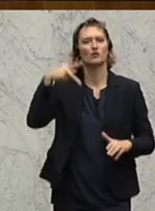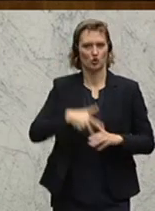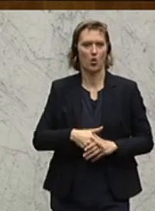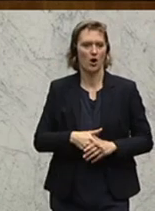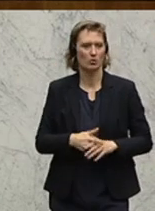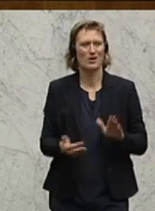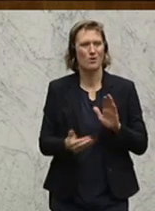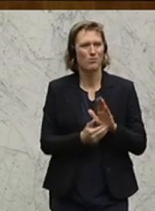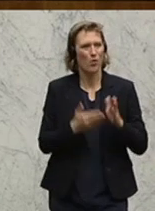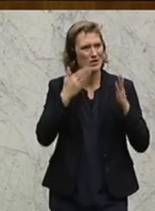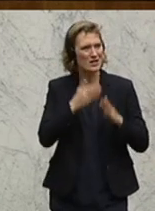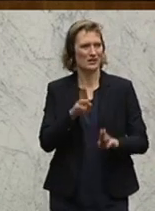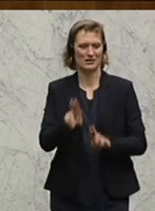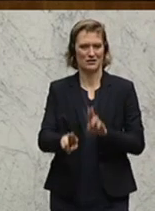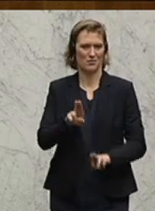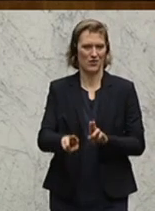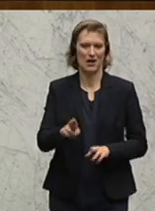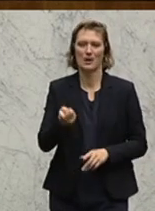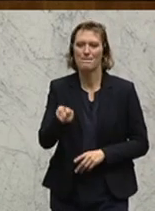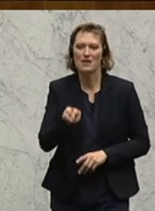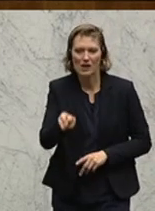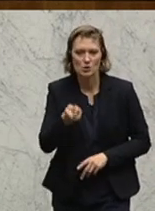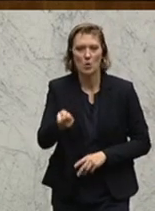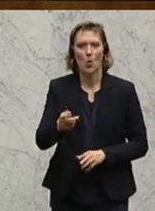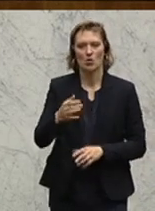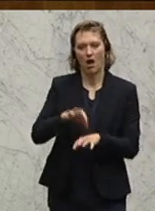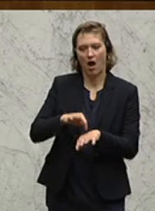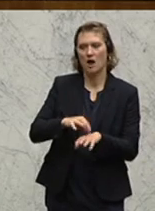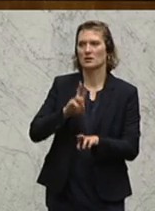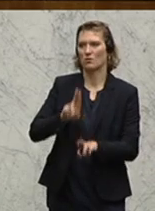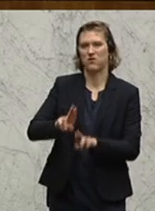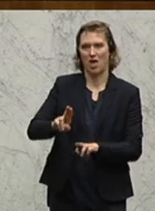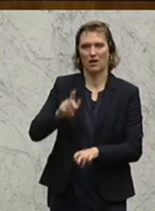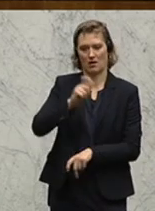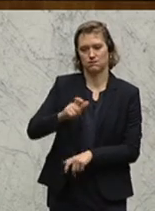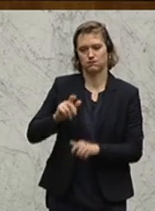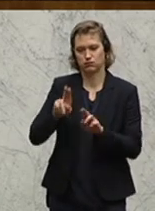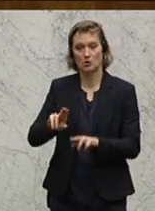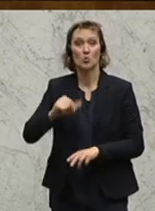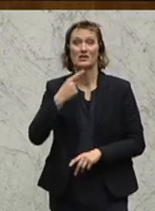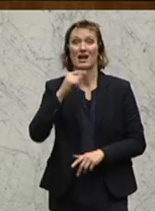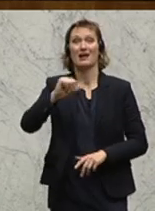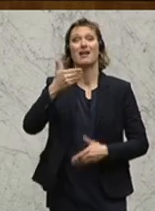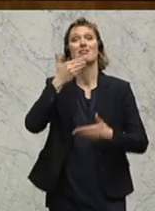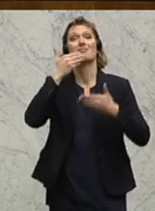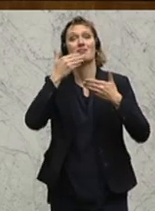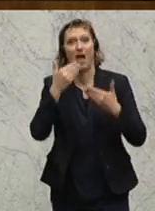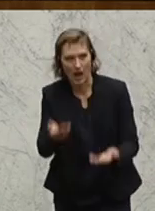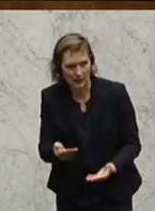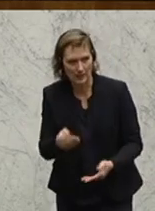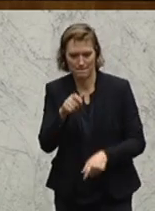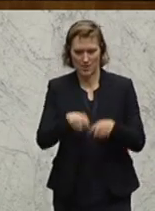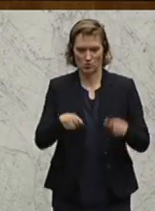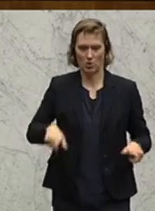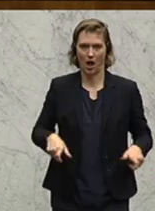zum Teil intensive Medikation und ärztliche und pflegerische Betreuung. Ich glaube, es wäre sinnvoll, einmal Danke zu sagen vom Parlament aus,